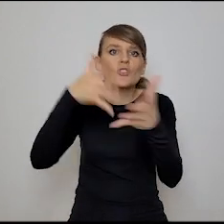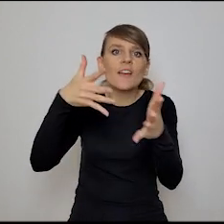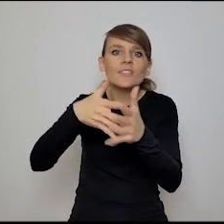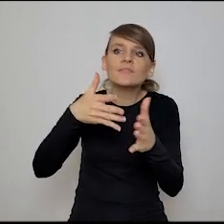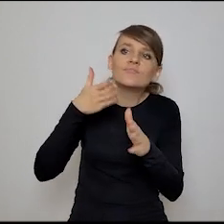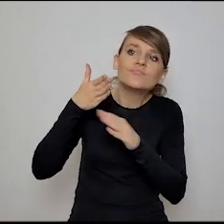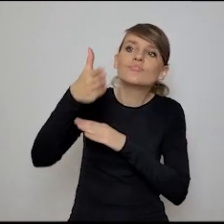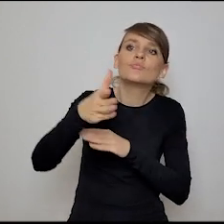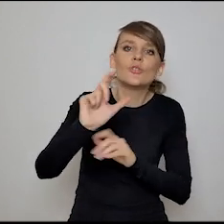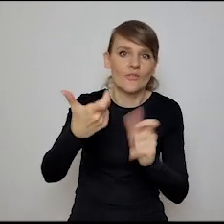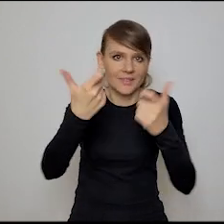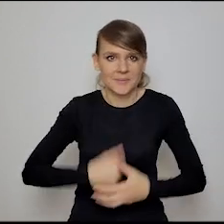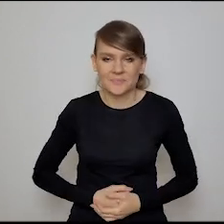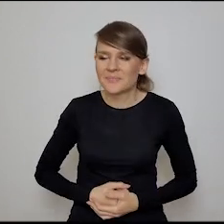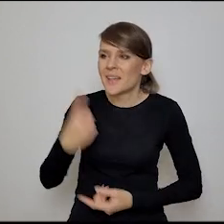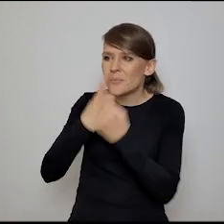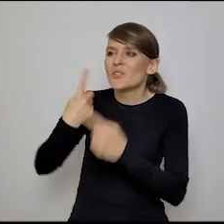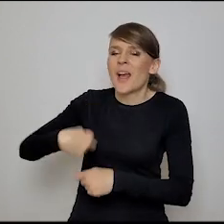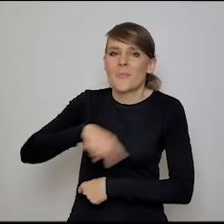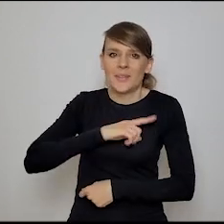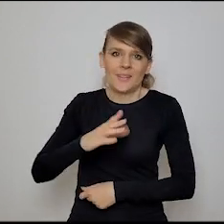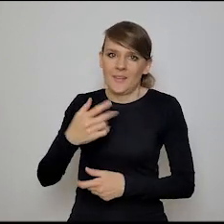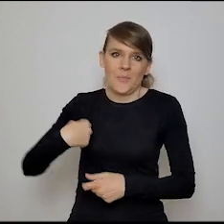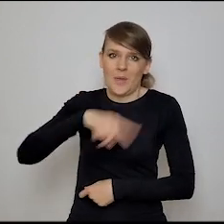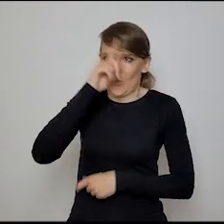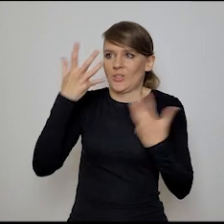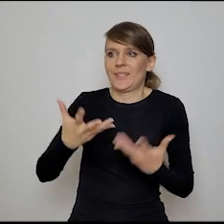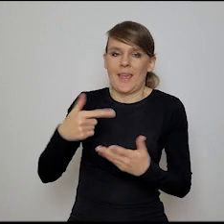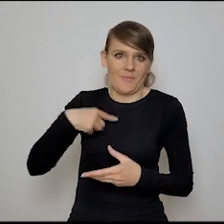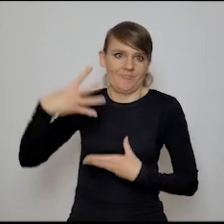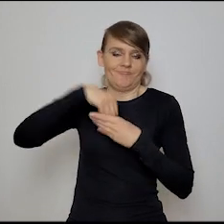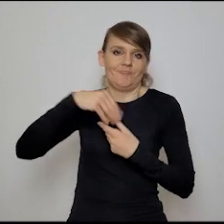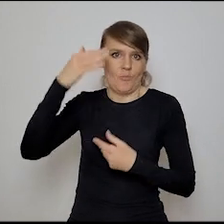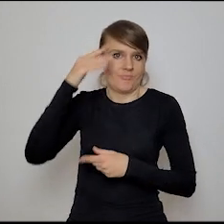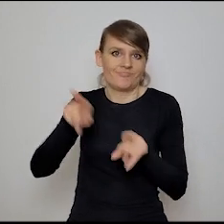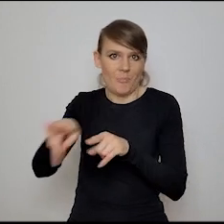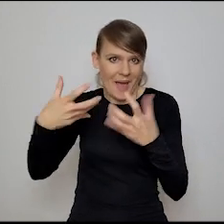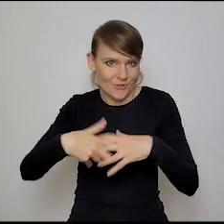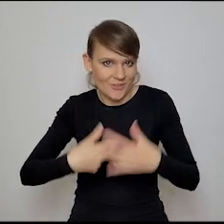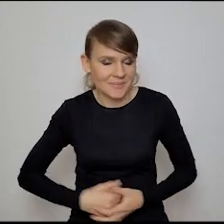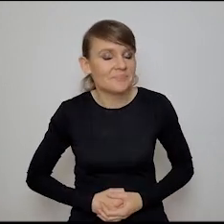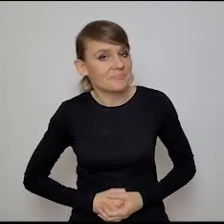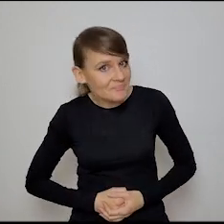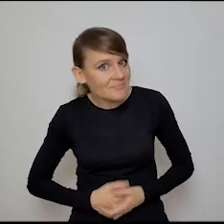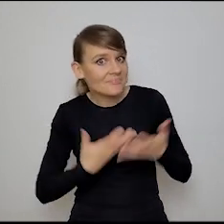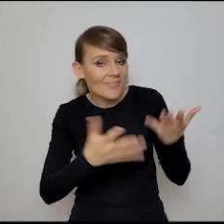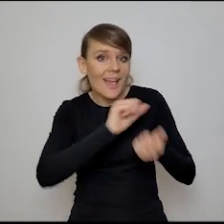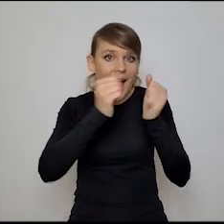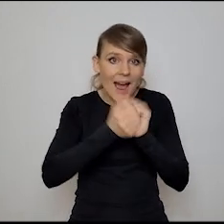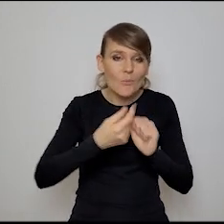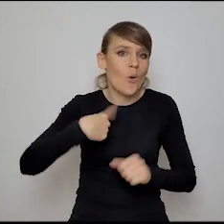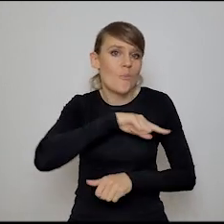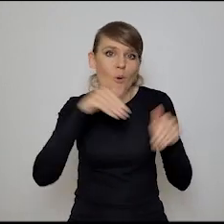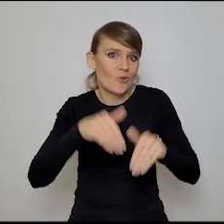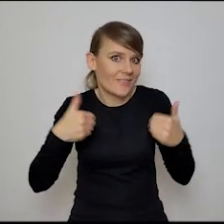nie? Ja myślę, że my byśmy chcieli być tymi maszynami, po prostu, wiesz, to jest... Ale właśnie, albo byśmy